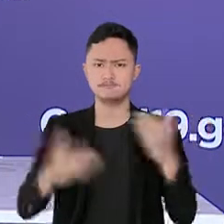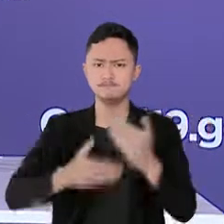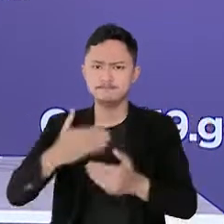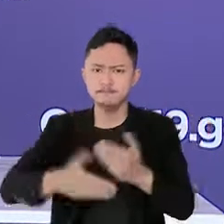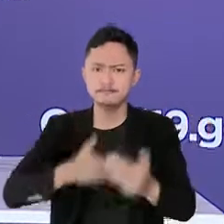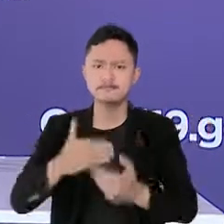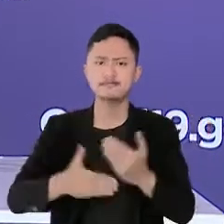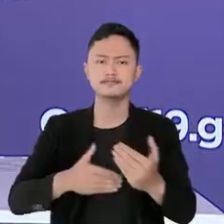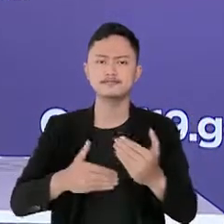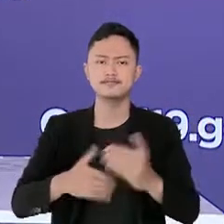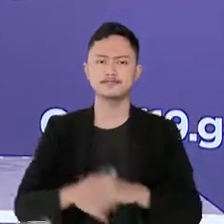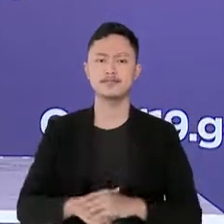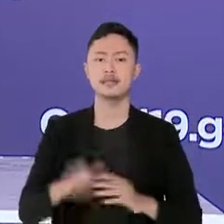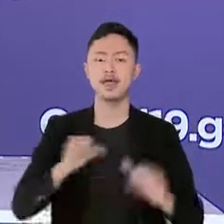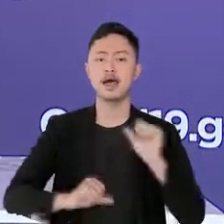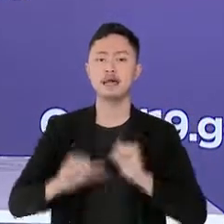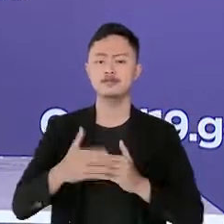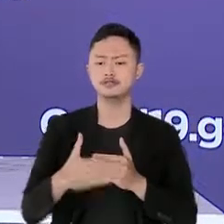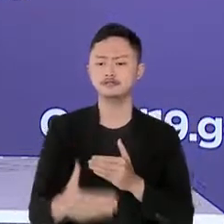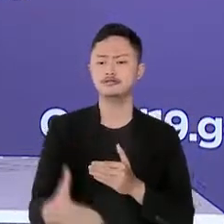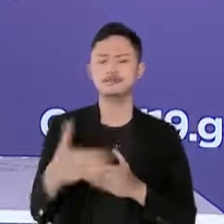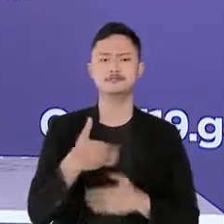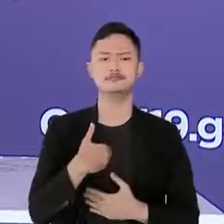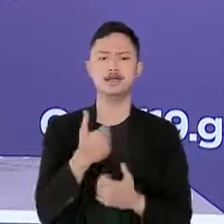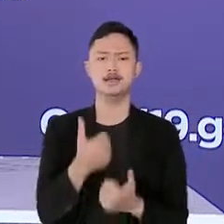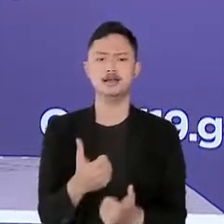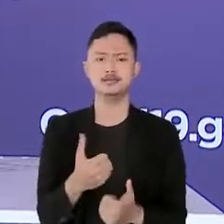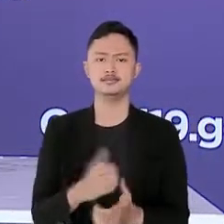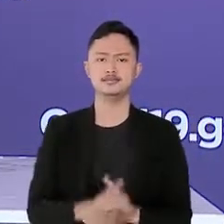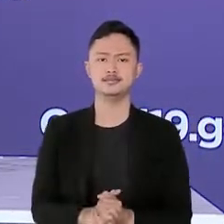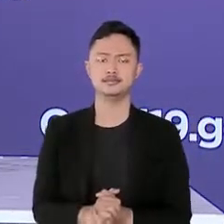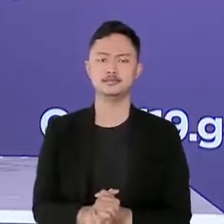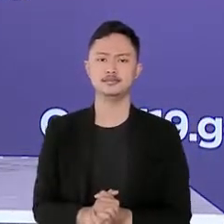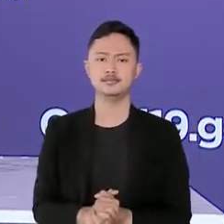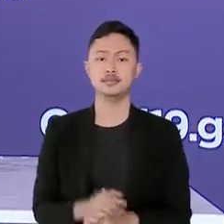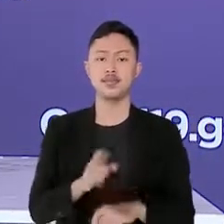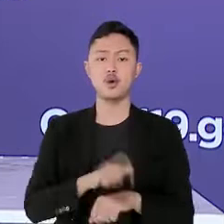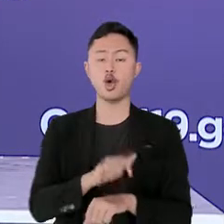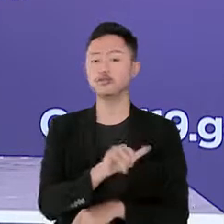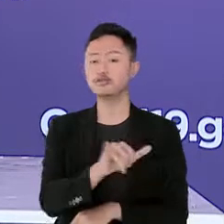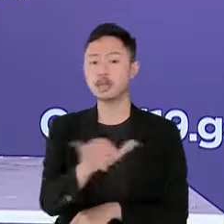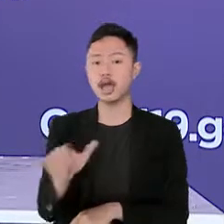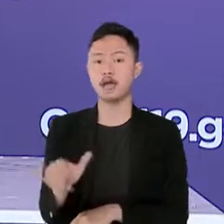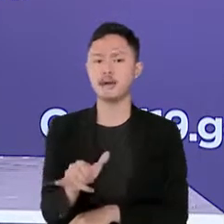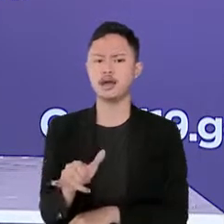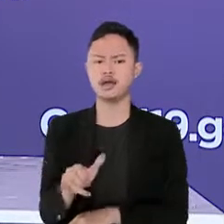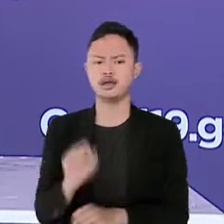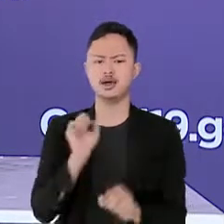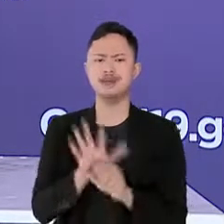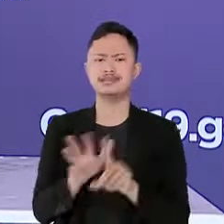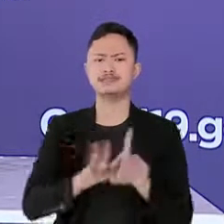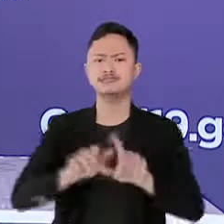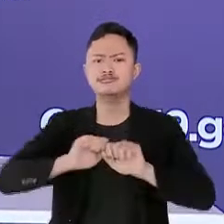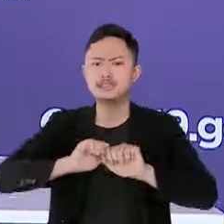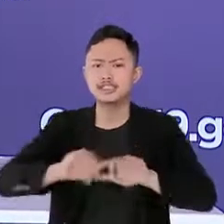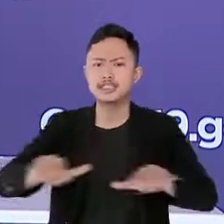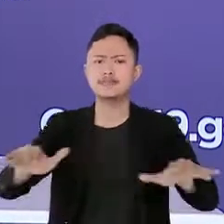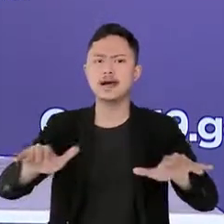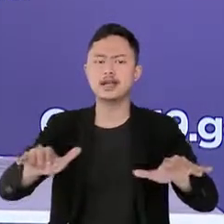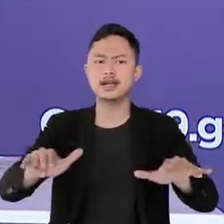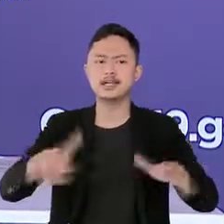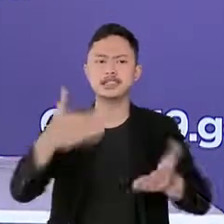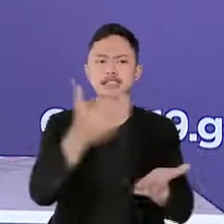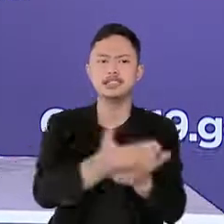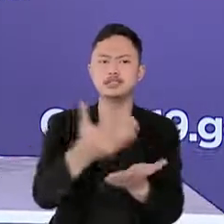untuk memastikan kegiatan dapat berjalan dengan baik dan di saat bersamaan pencegahan terhadap penyebaran virus COVID-19 dapat di